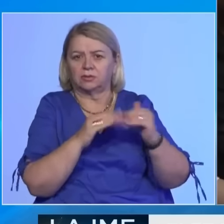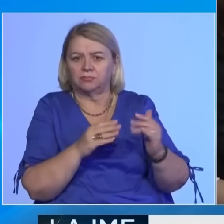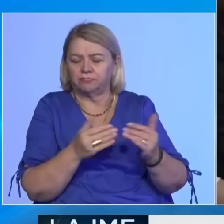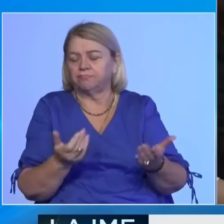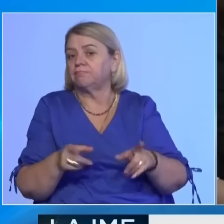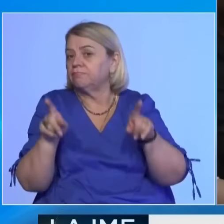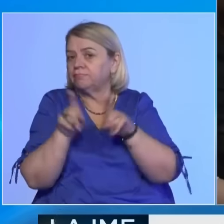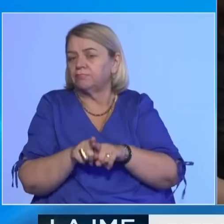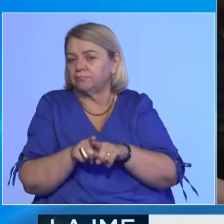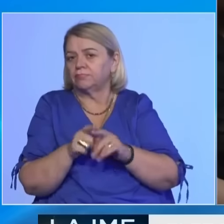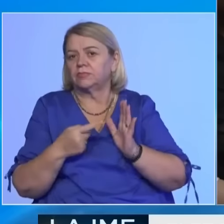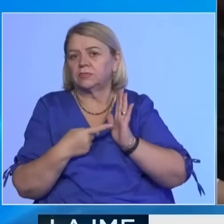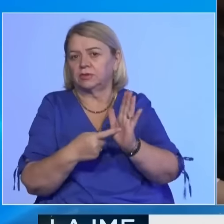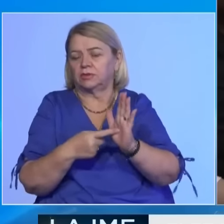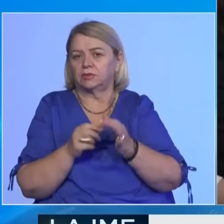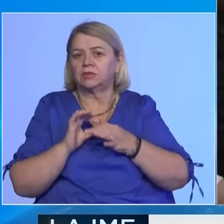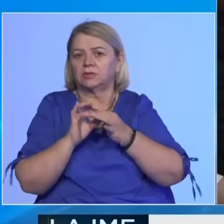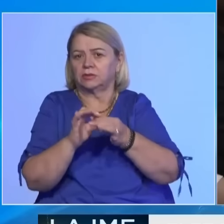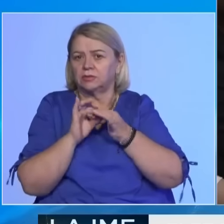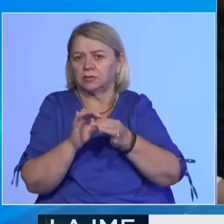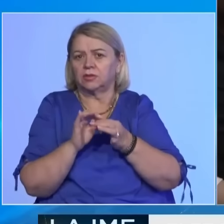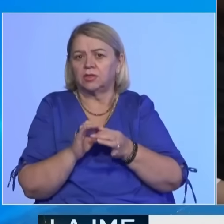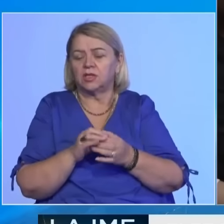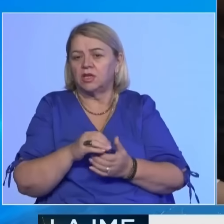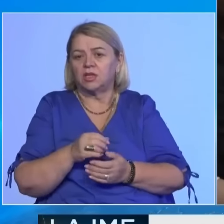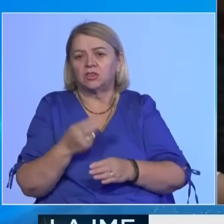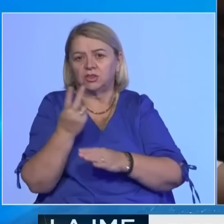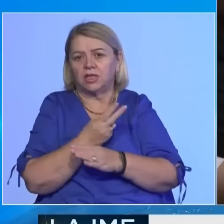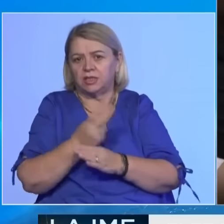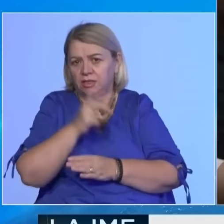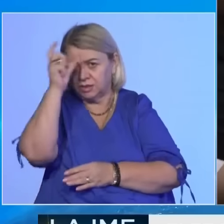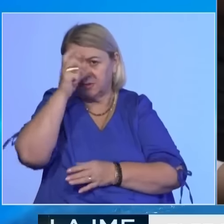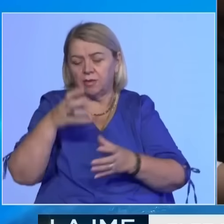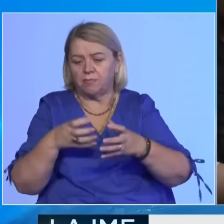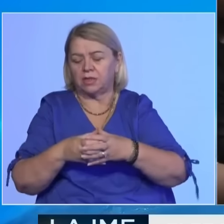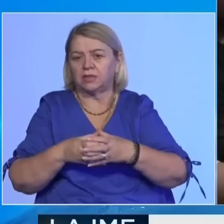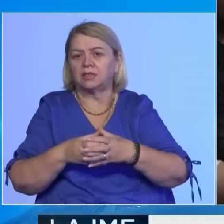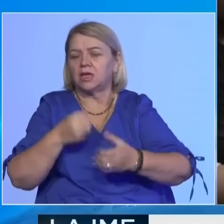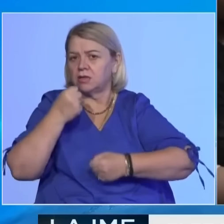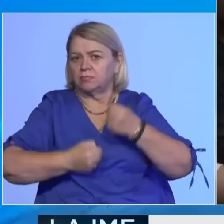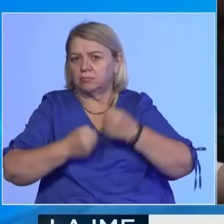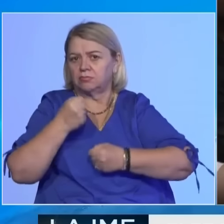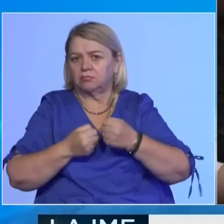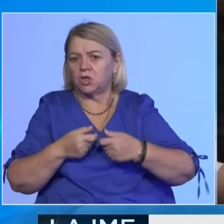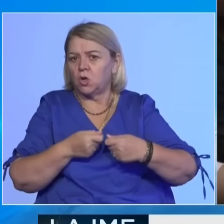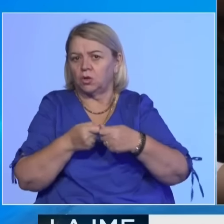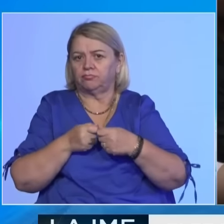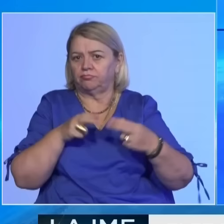po në të njëjtën kohë e tregojnë lidhëmërine drejt për drejt në dërmjetë shtetit sërbë dhe bandave kriminale që i kanë organizu këto blokada.